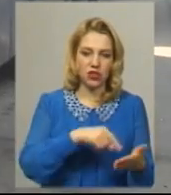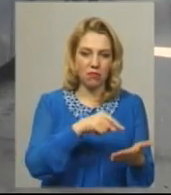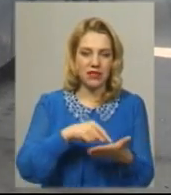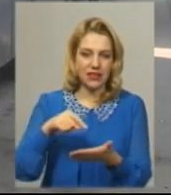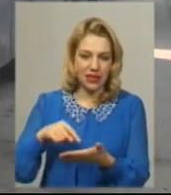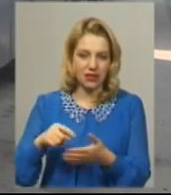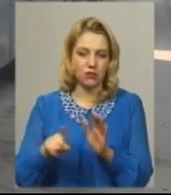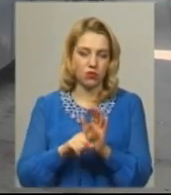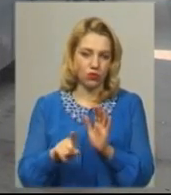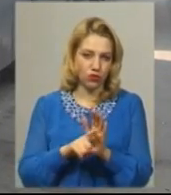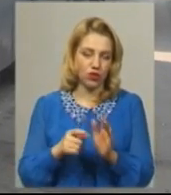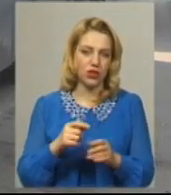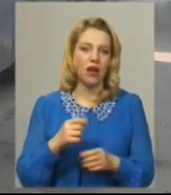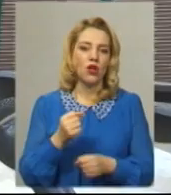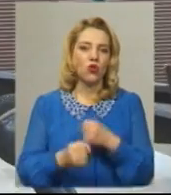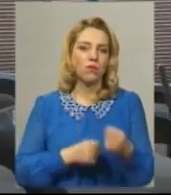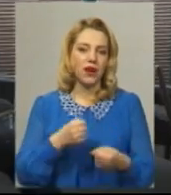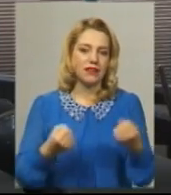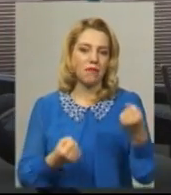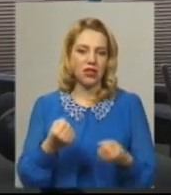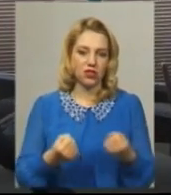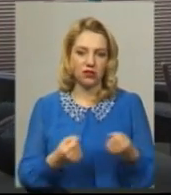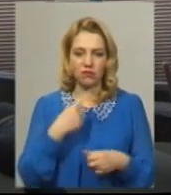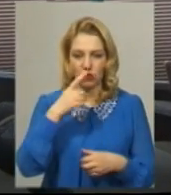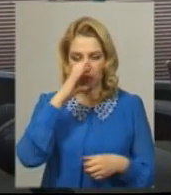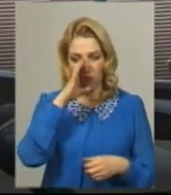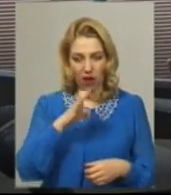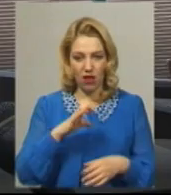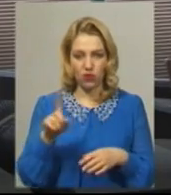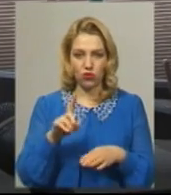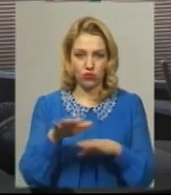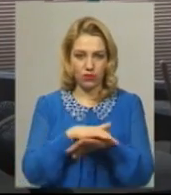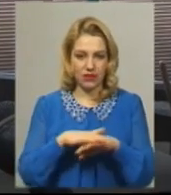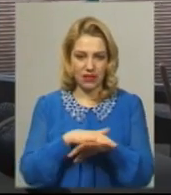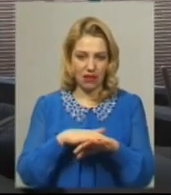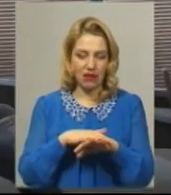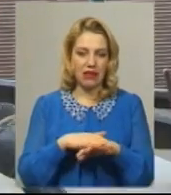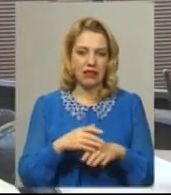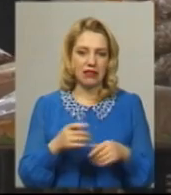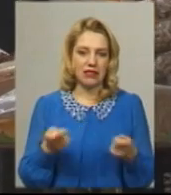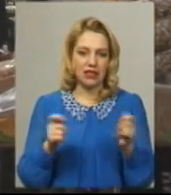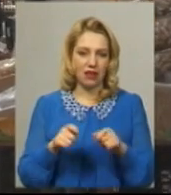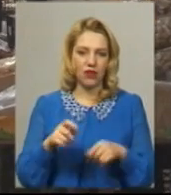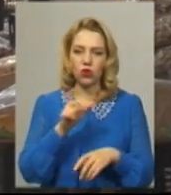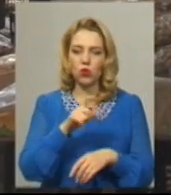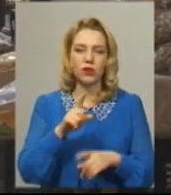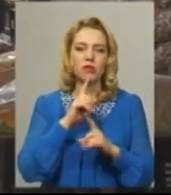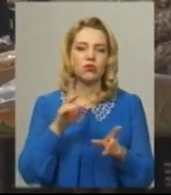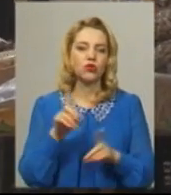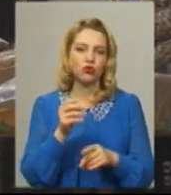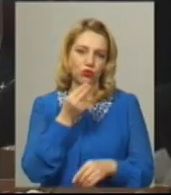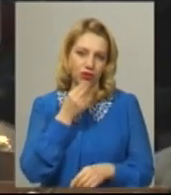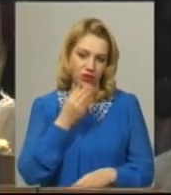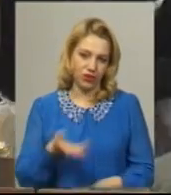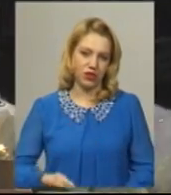попутками. Про закриття ринків каже наступне. Погано. Чому? Бо тому, що їсти людям не буде шох. Катерина Шевчук, Іван